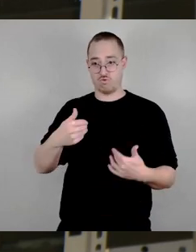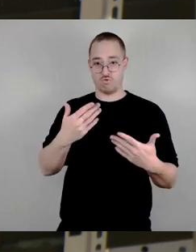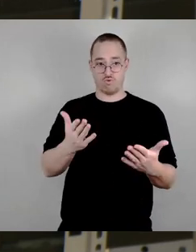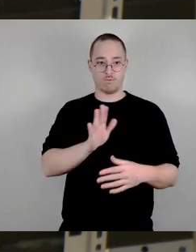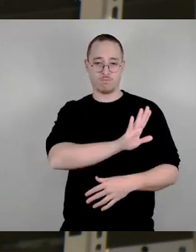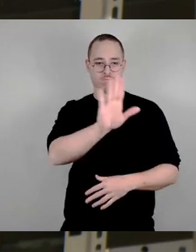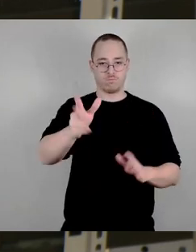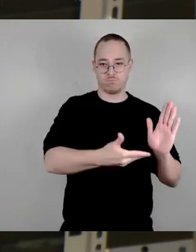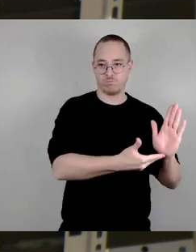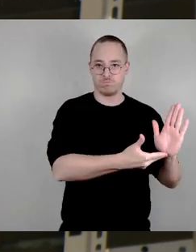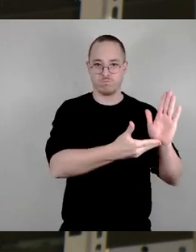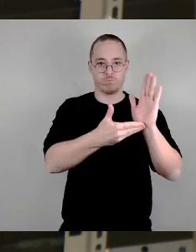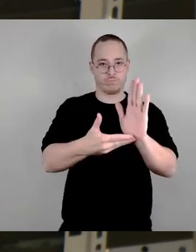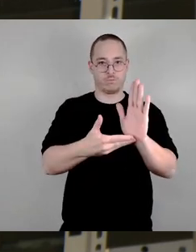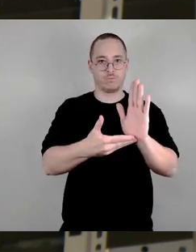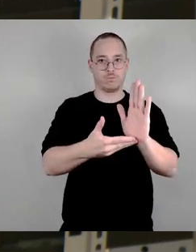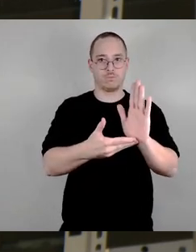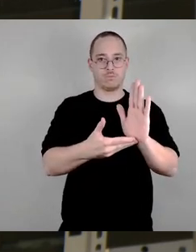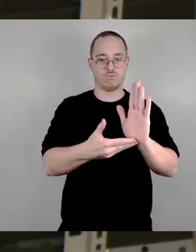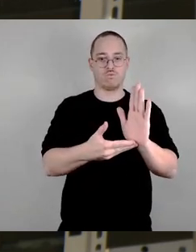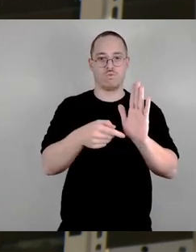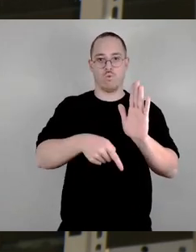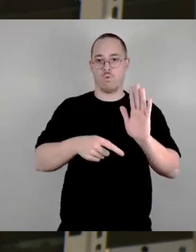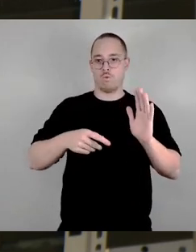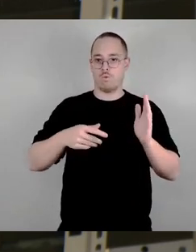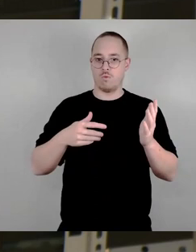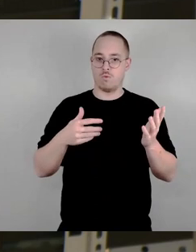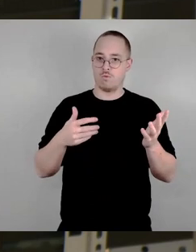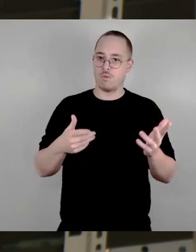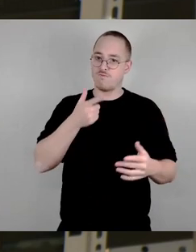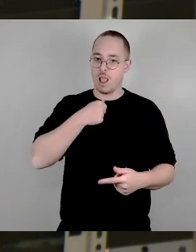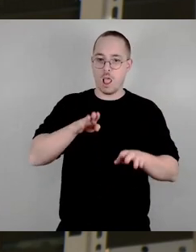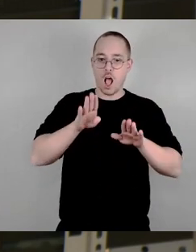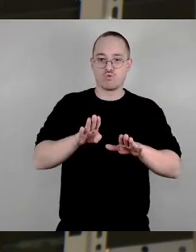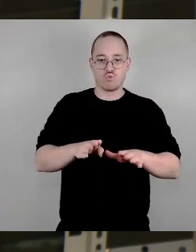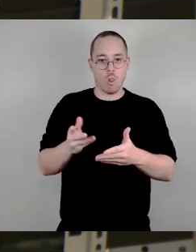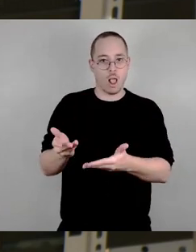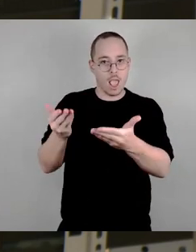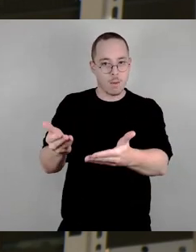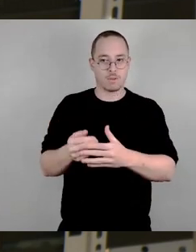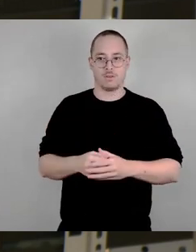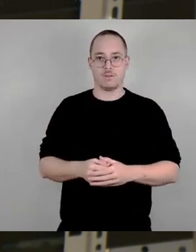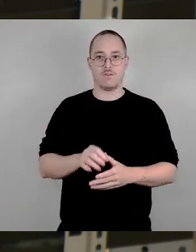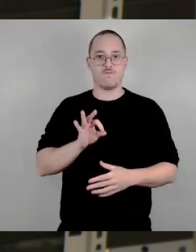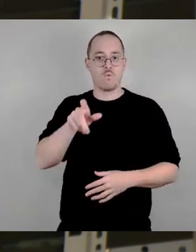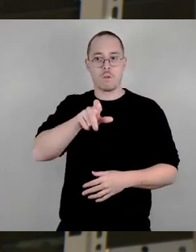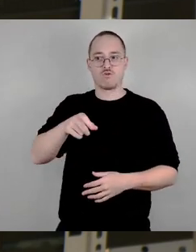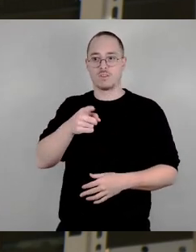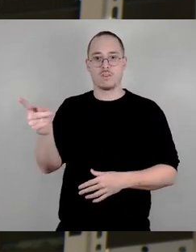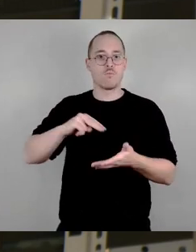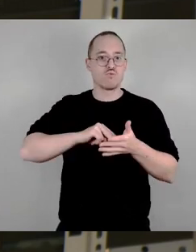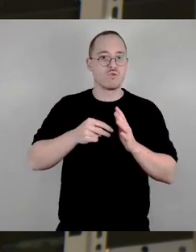Grundrecht auf Asyl für politisch Erfolgte und vom Krieg betroffene Geflüchtete verstanden und tragen